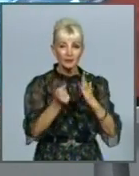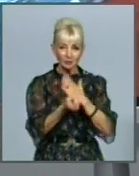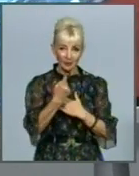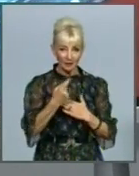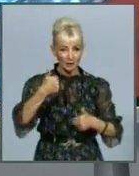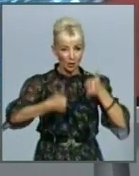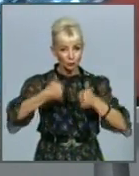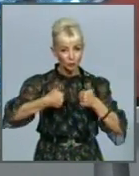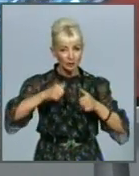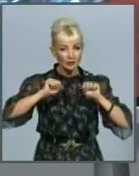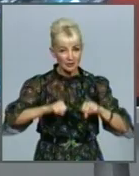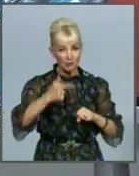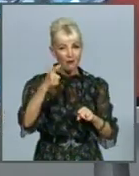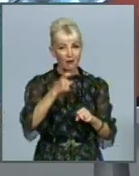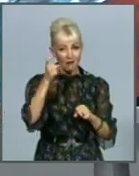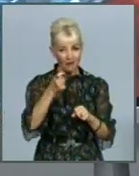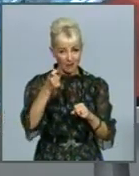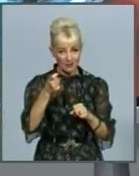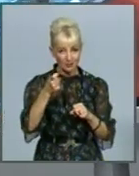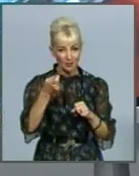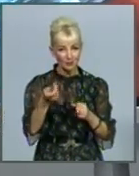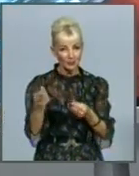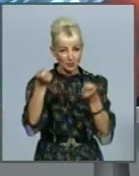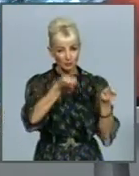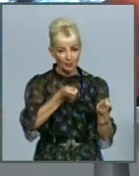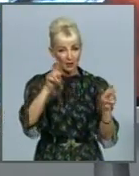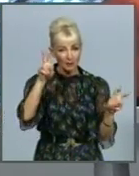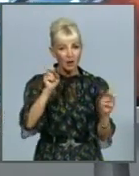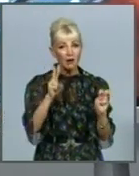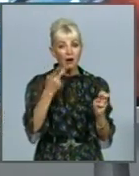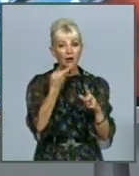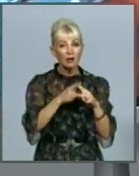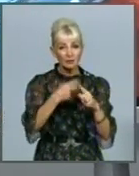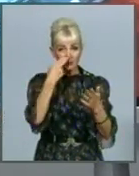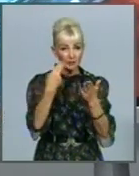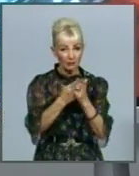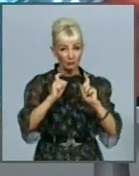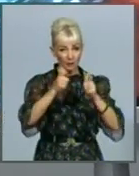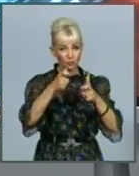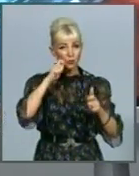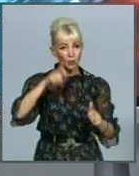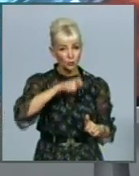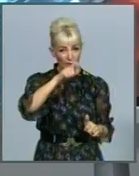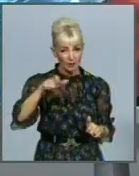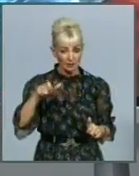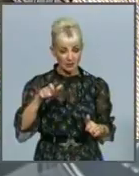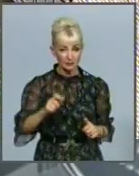конкурентноспроможні газопостачальні компанії. Як це відобразиться у платіжках українців – дивіться далі.